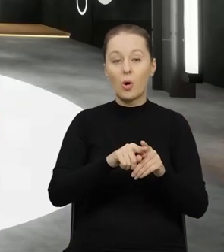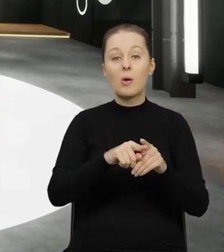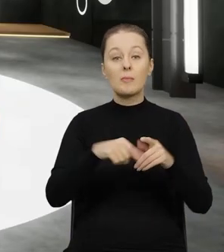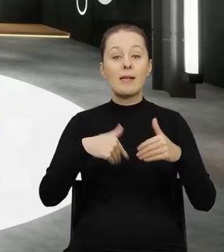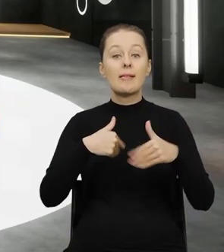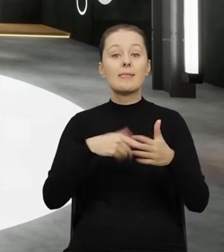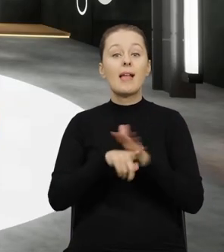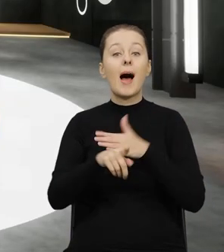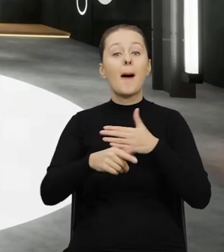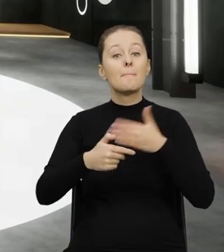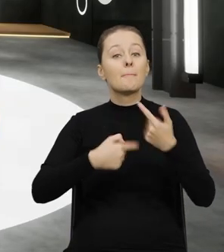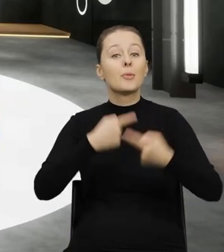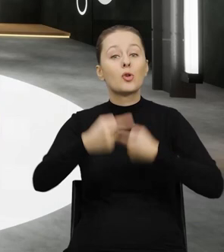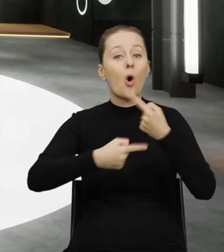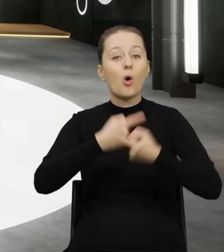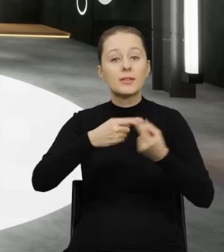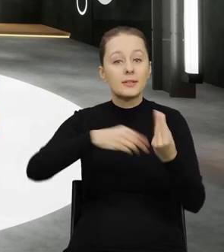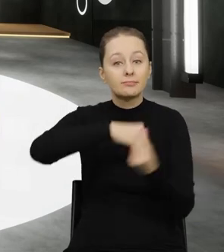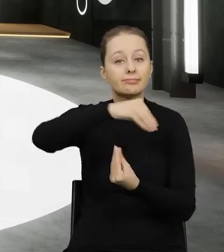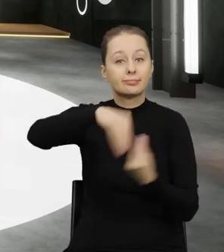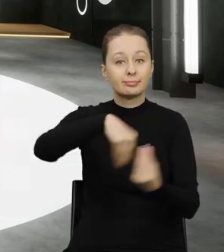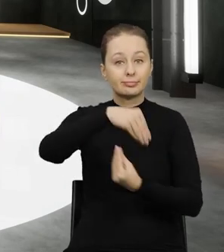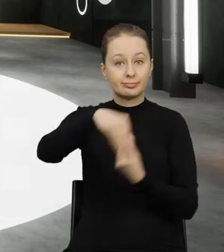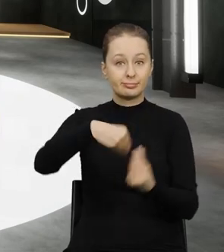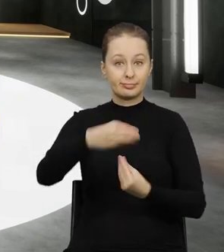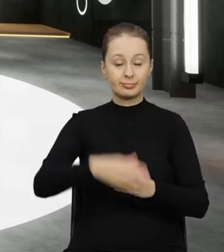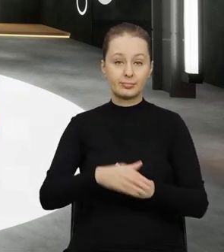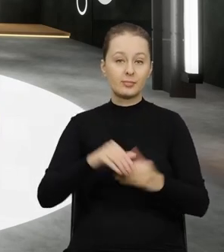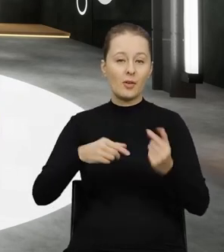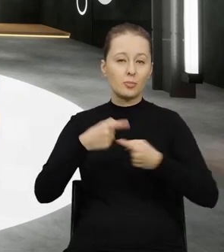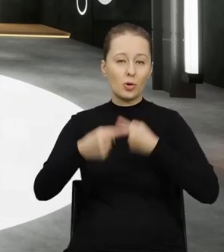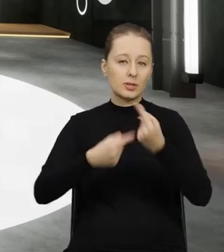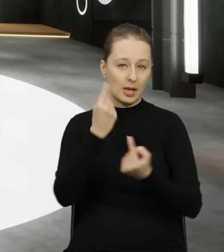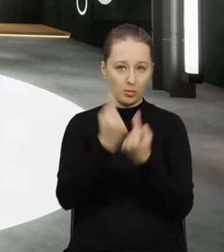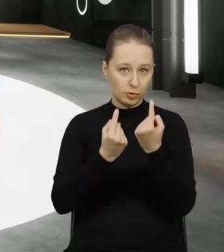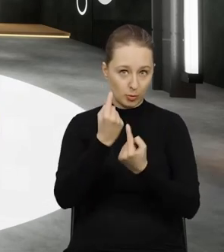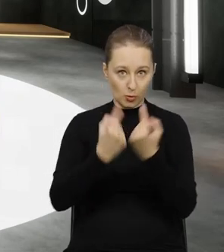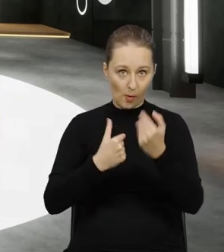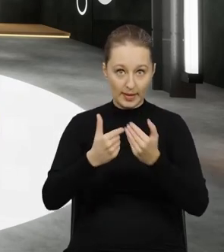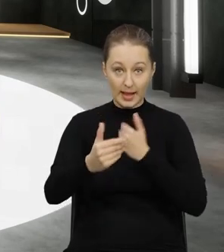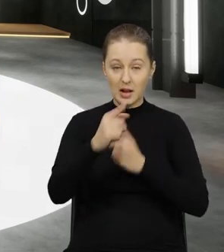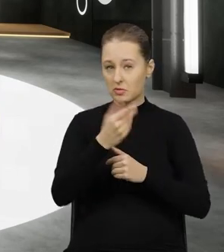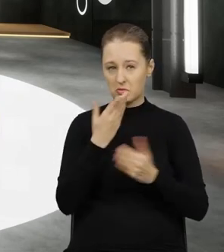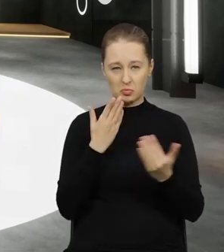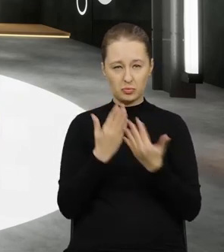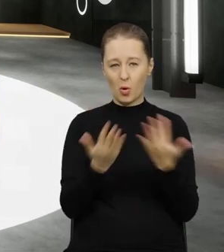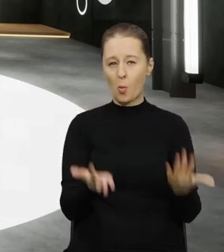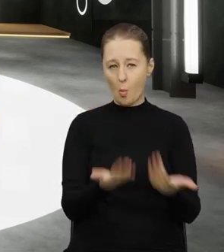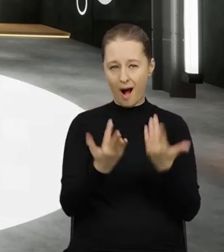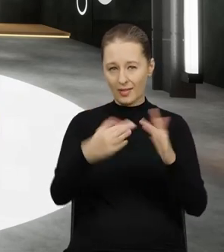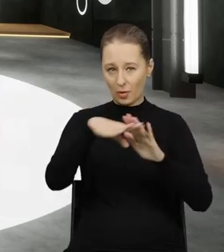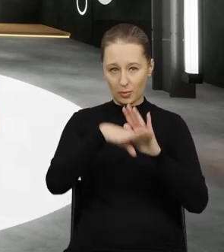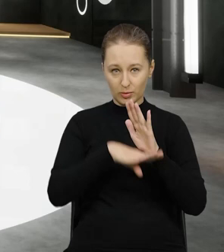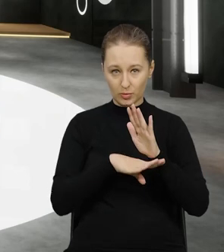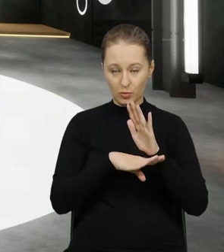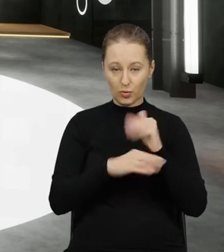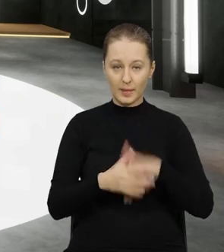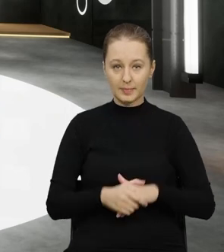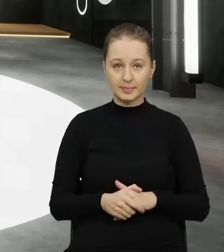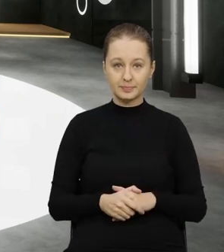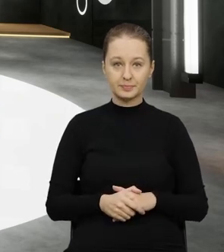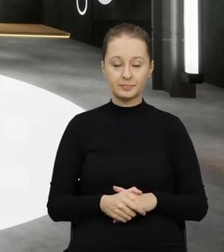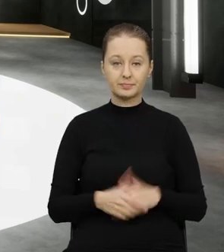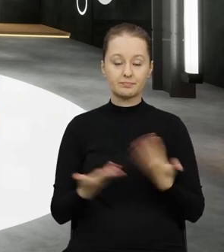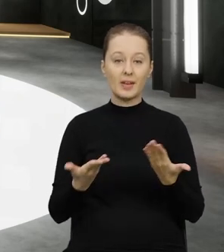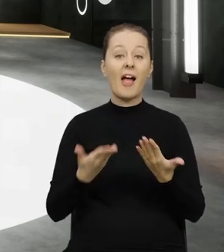do procesu odzysku, czyli do wykorzystania jako surowiec w procesie przemysłowym. To jest bardzo prosta procedura. Ona polega tylko